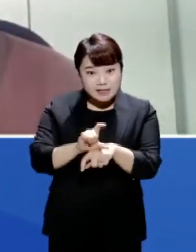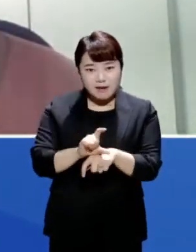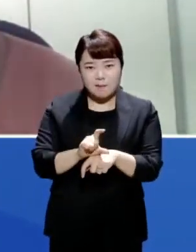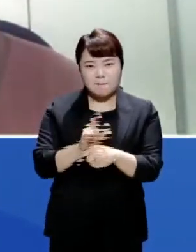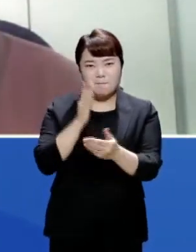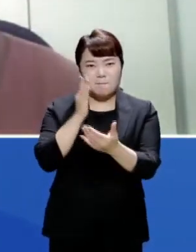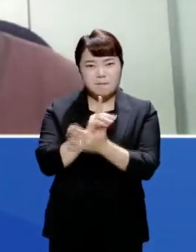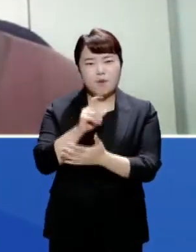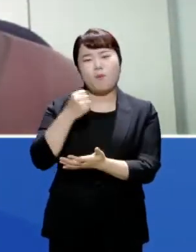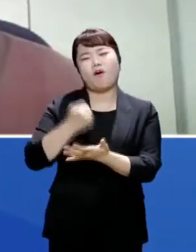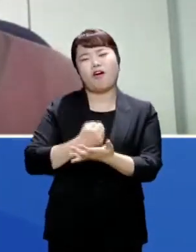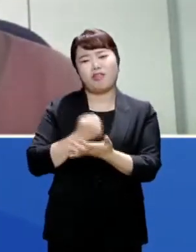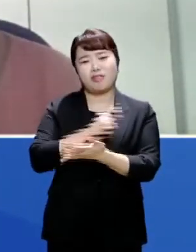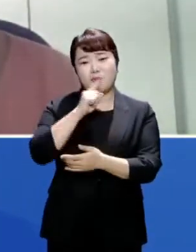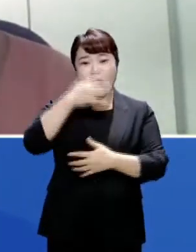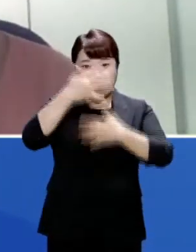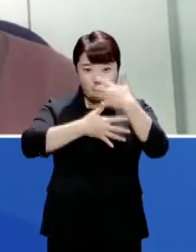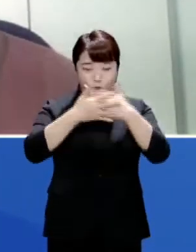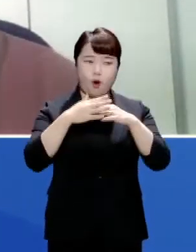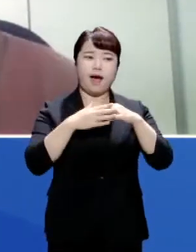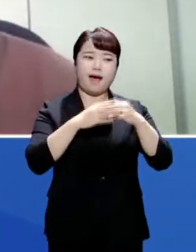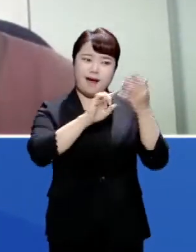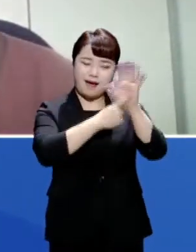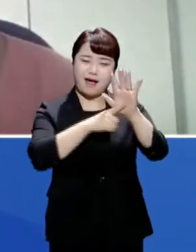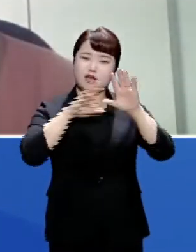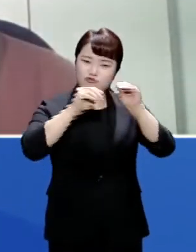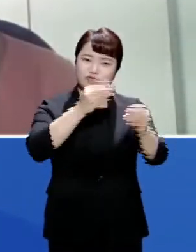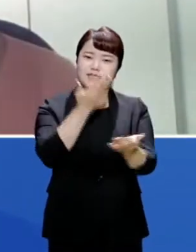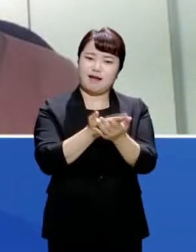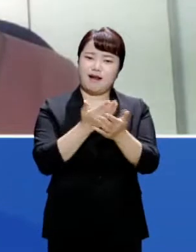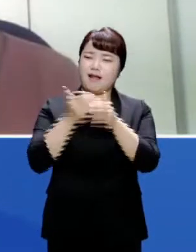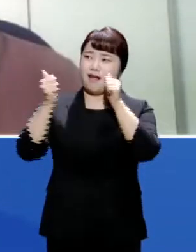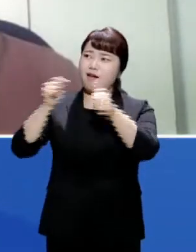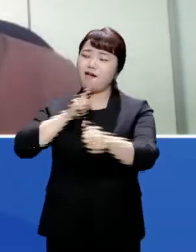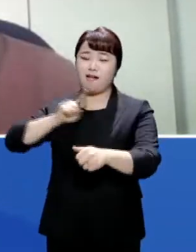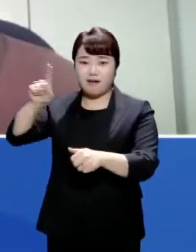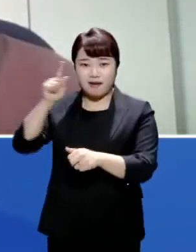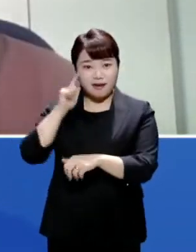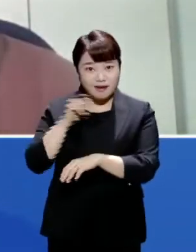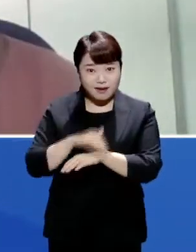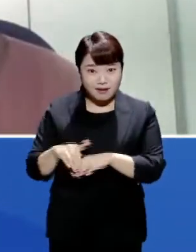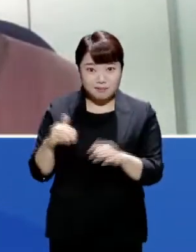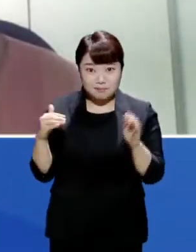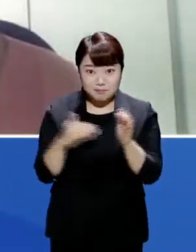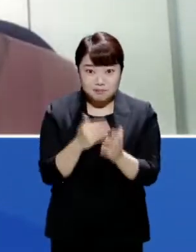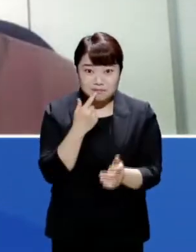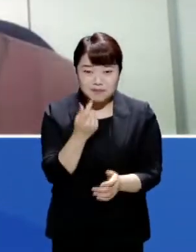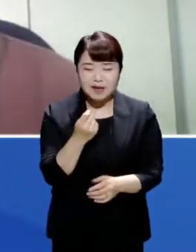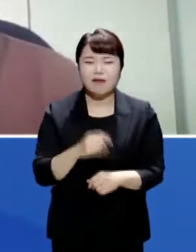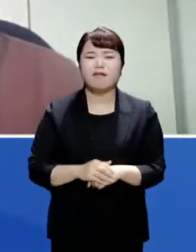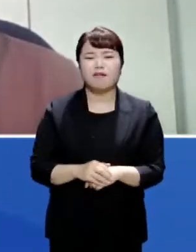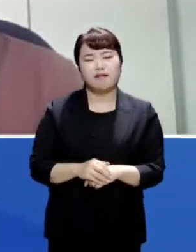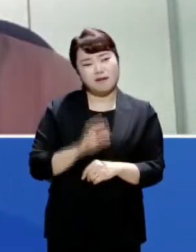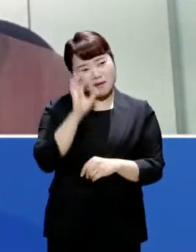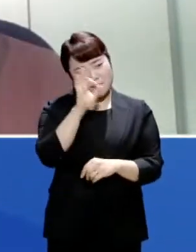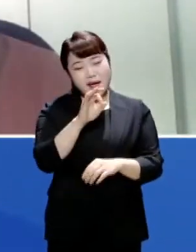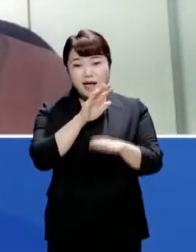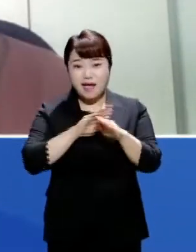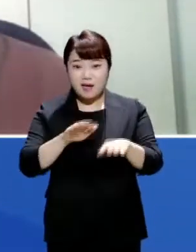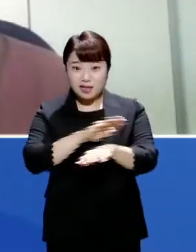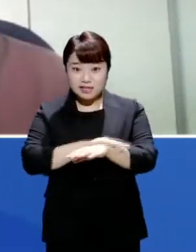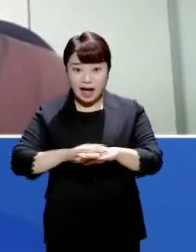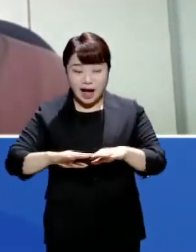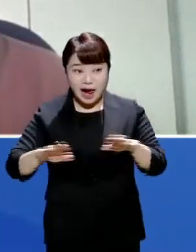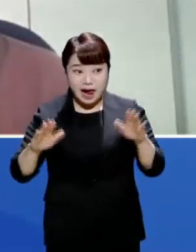소식은 영화의 배급과 상영을 중지해달라는 내용의 가처분 신청이 법원에 접수됐는데 이 부분이 좀 잘 정리되나